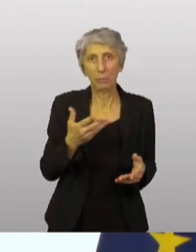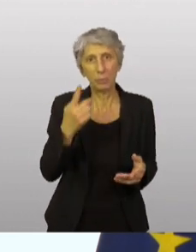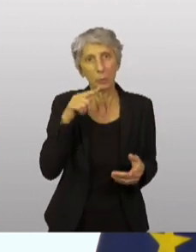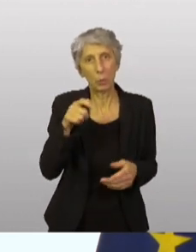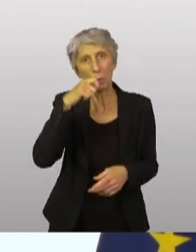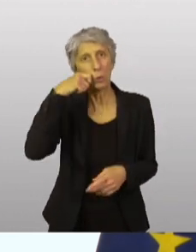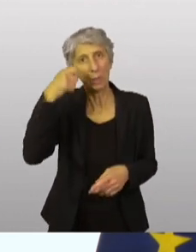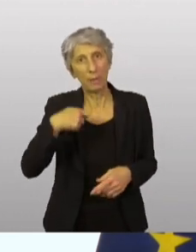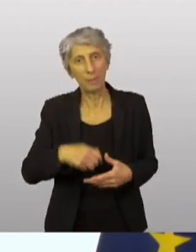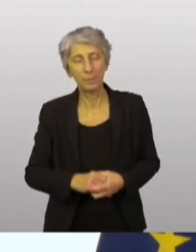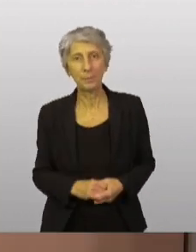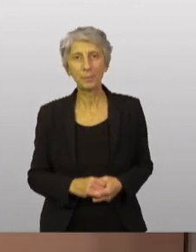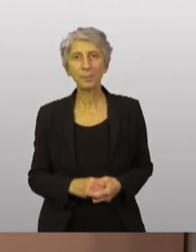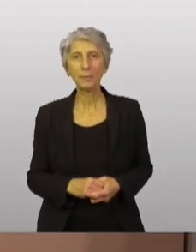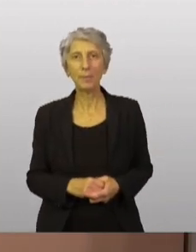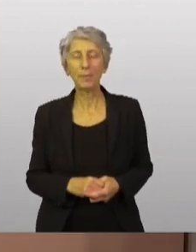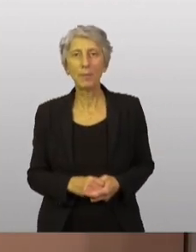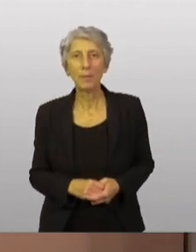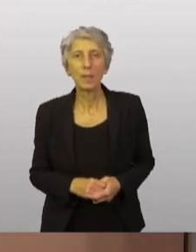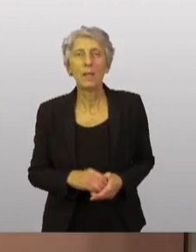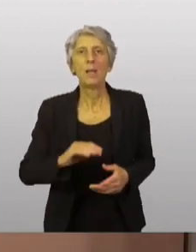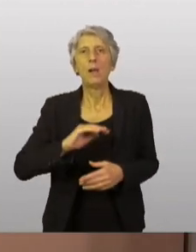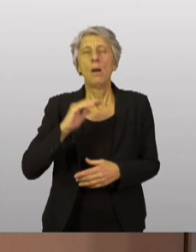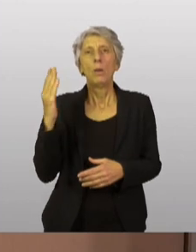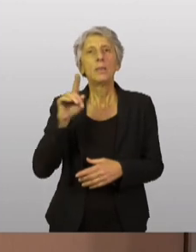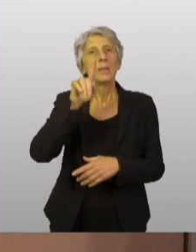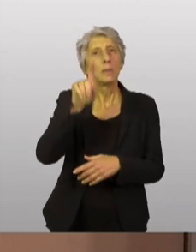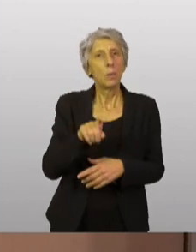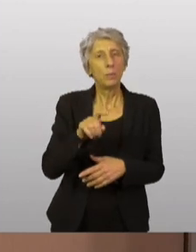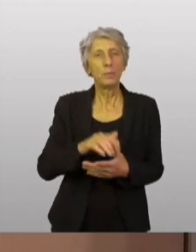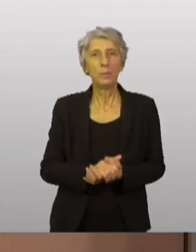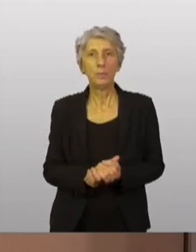On a une autre question de Vitaly Sizov.